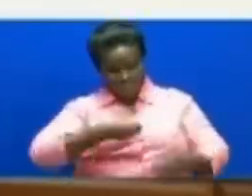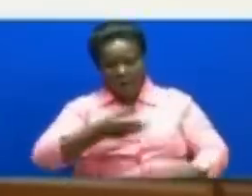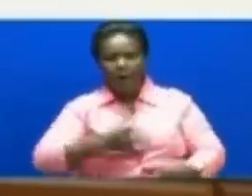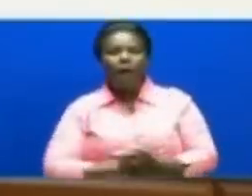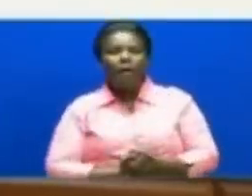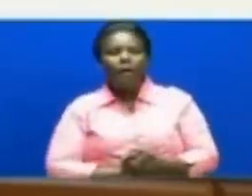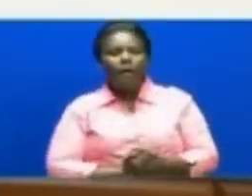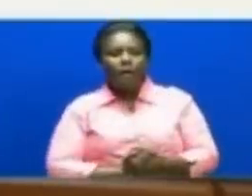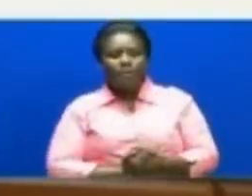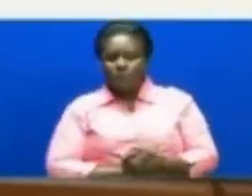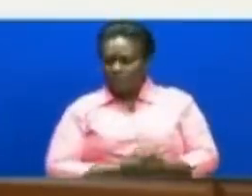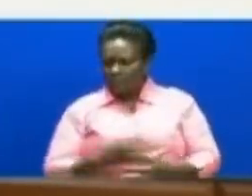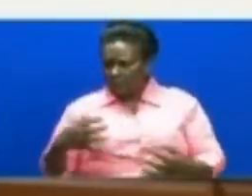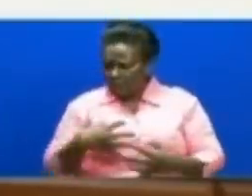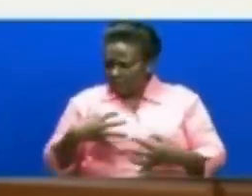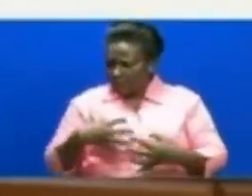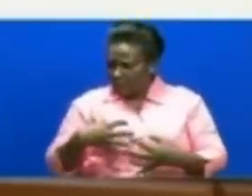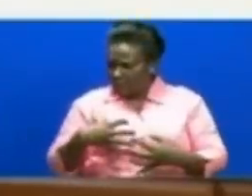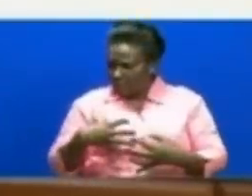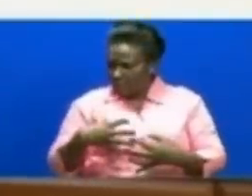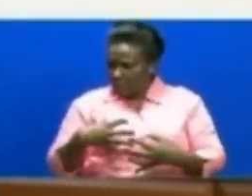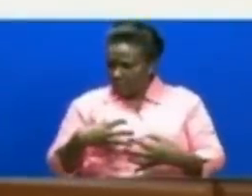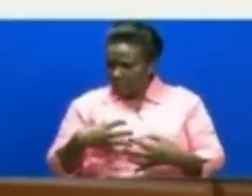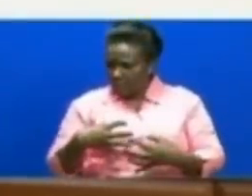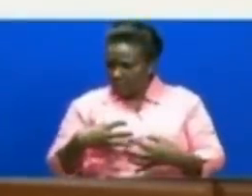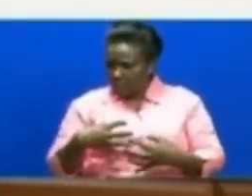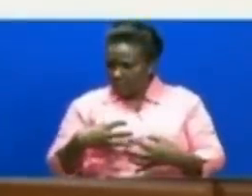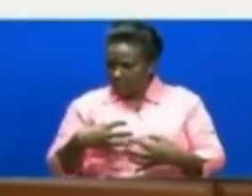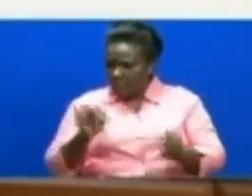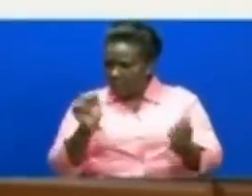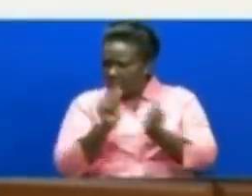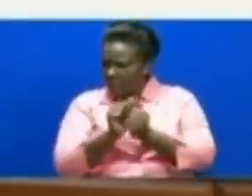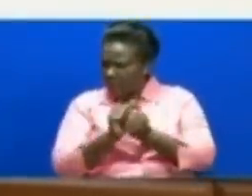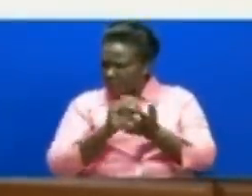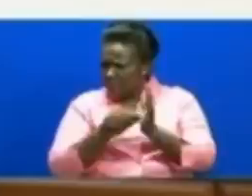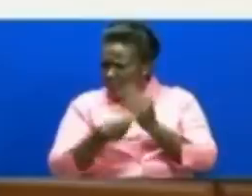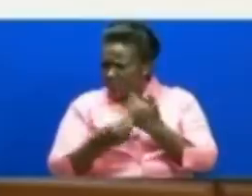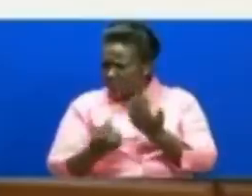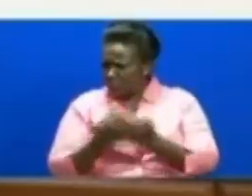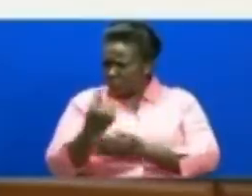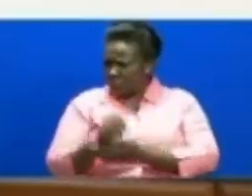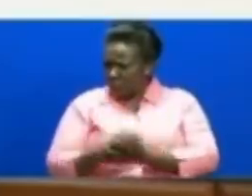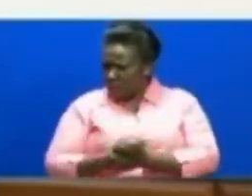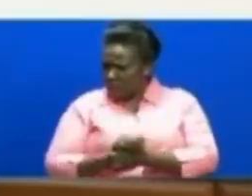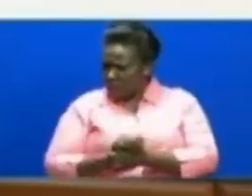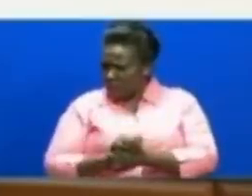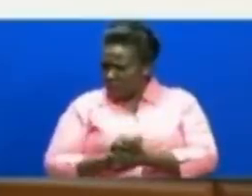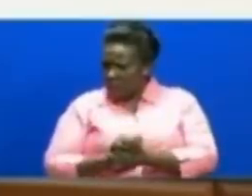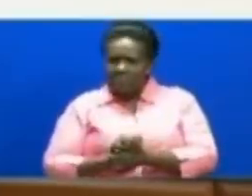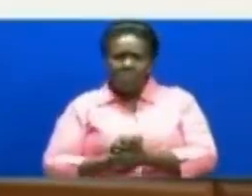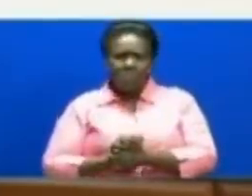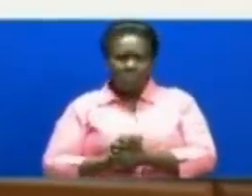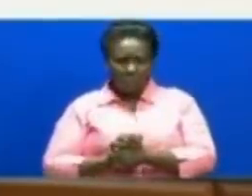Kidogo niti shituka Kwa amba hili ni jambo gani Mwana si lielewe Ni kawataka